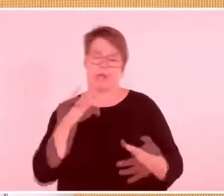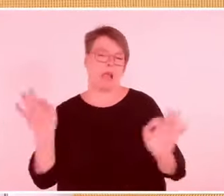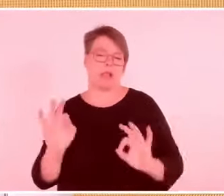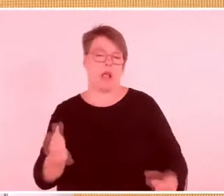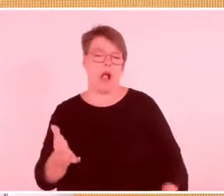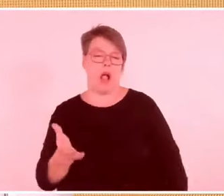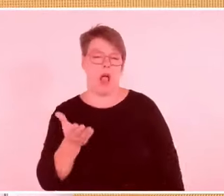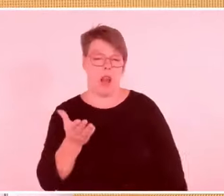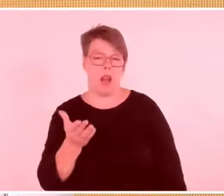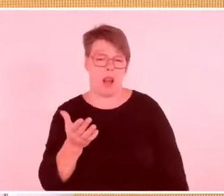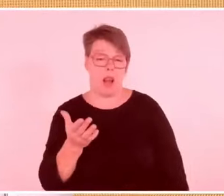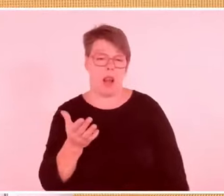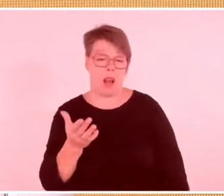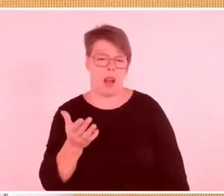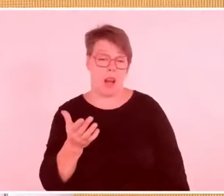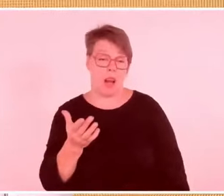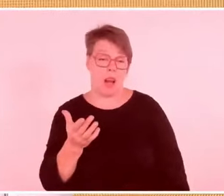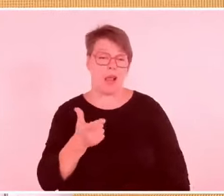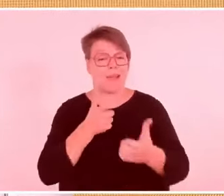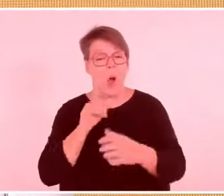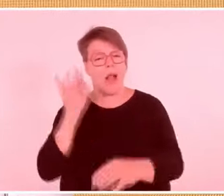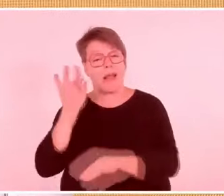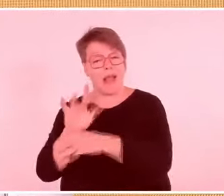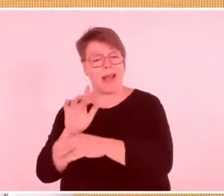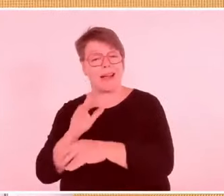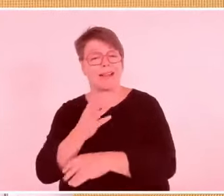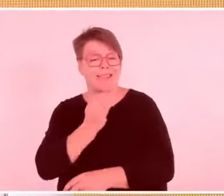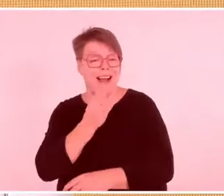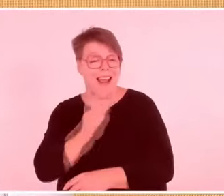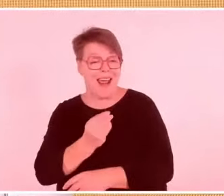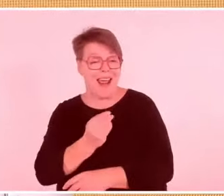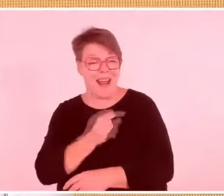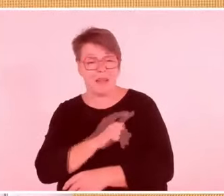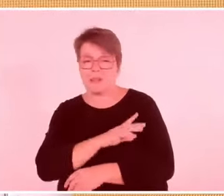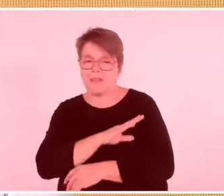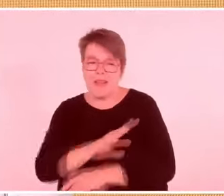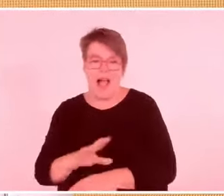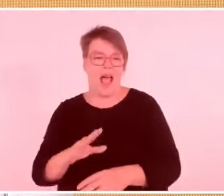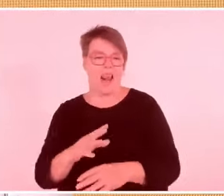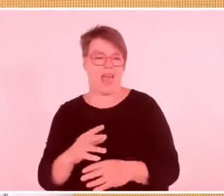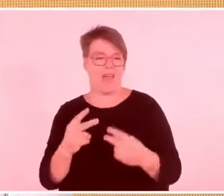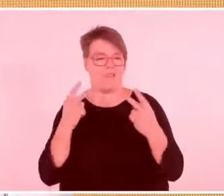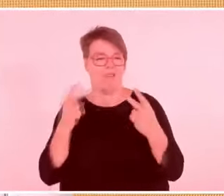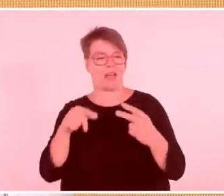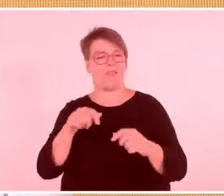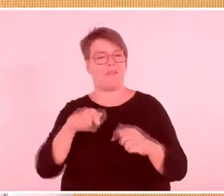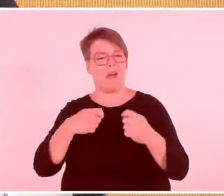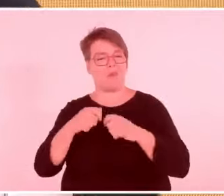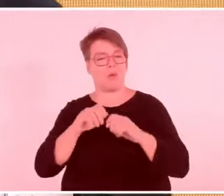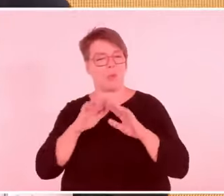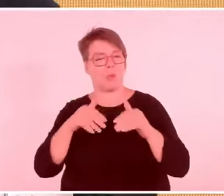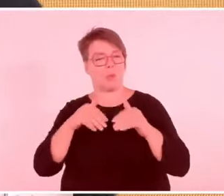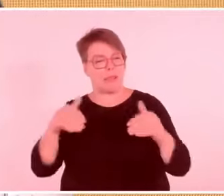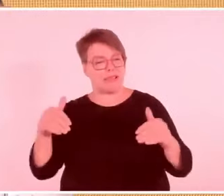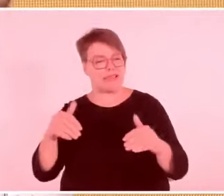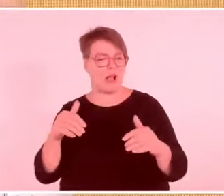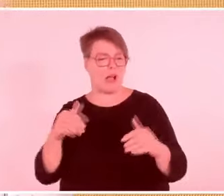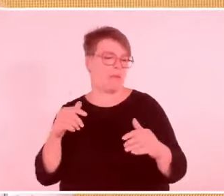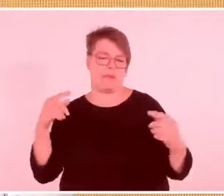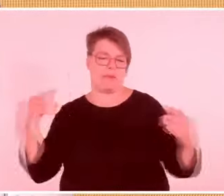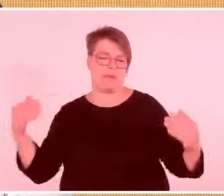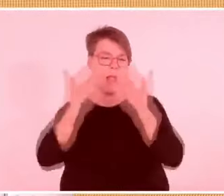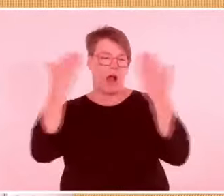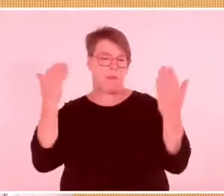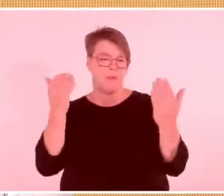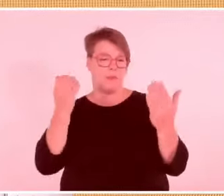auch die kollektive Bestrafung von Millionen in Gaza ist ein solcher Widerspruch und auch die Absage